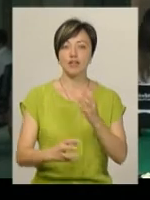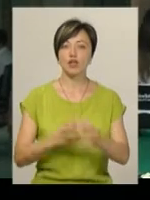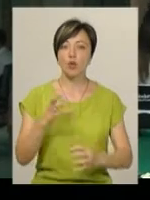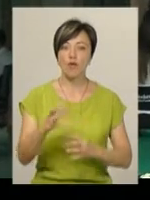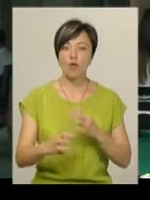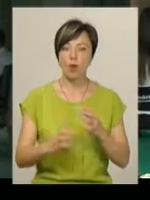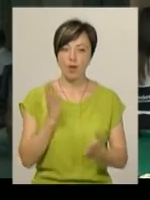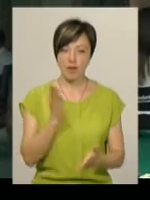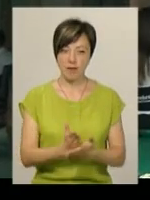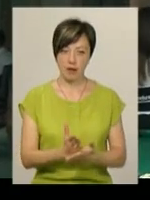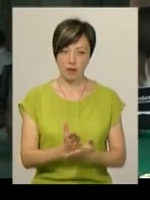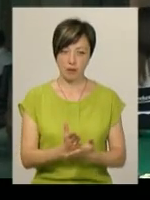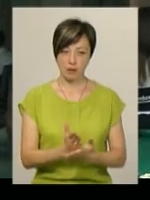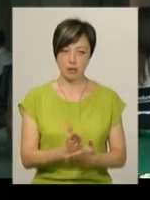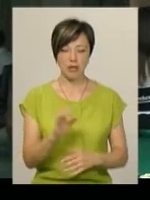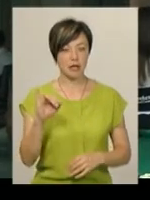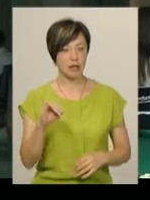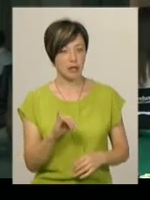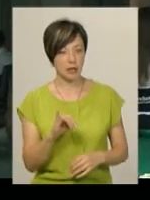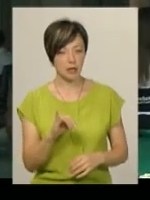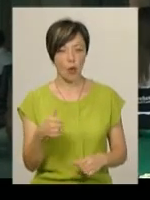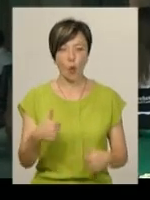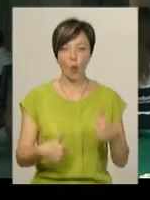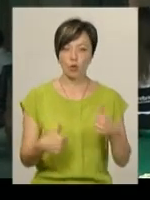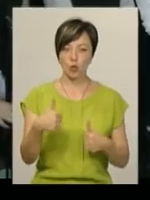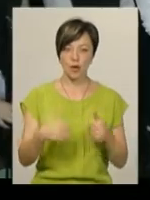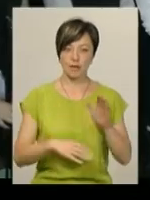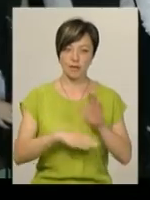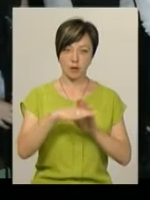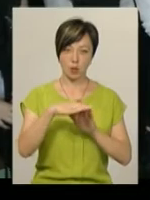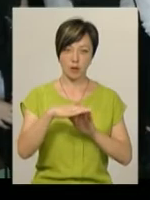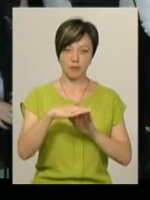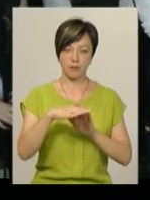являємося. І конкуренція дуже висока.